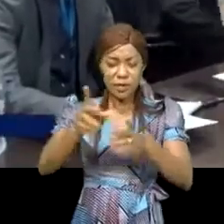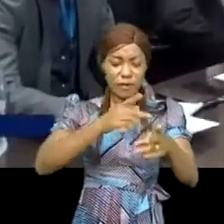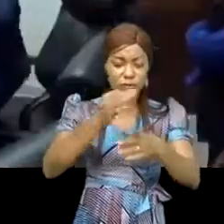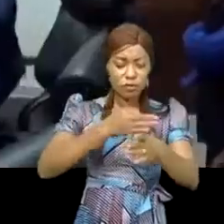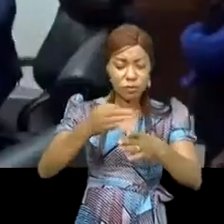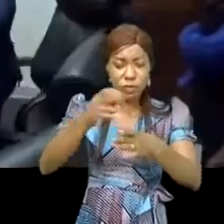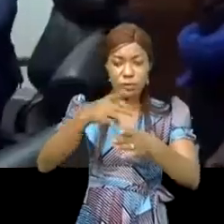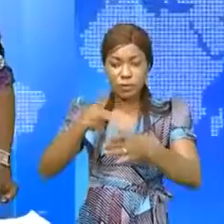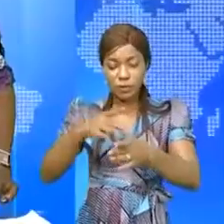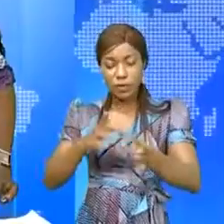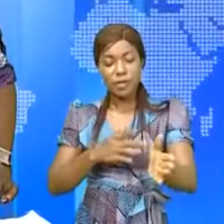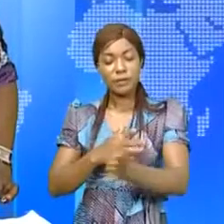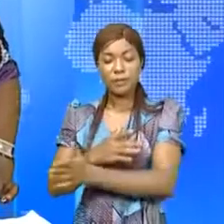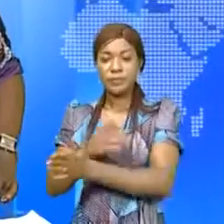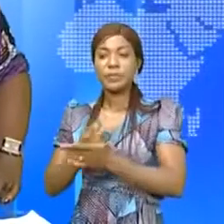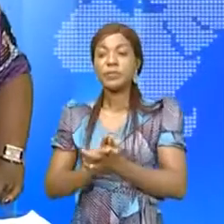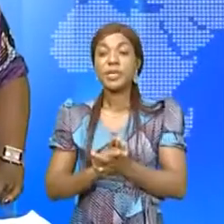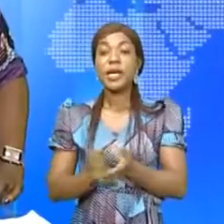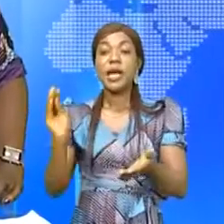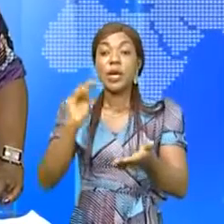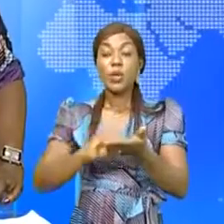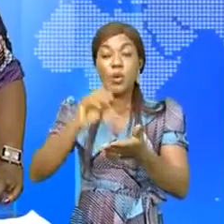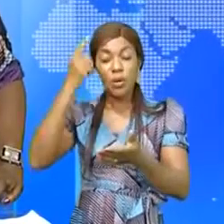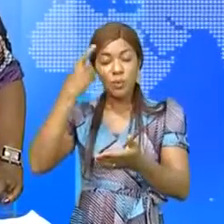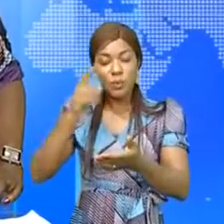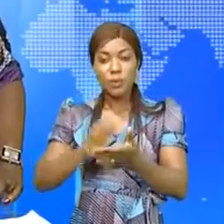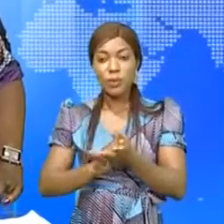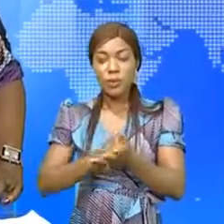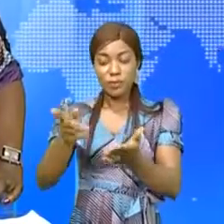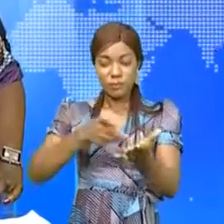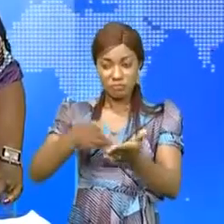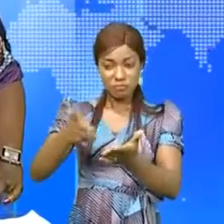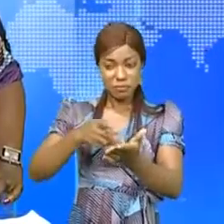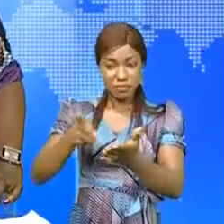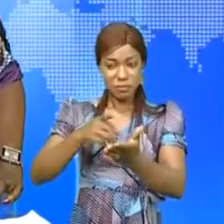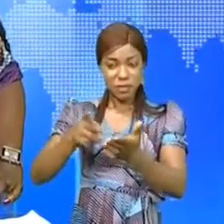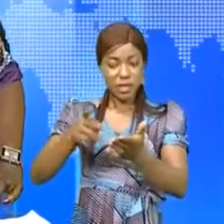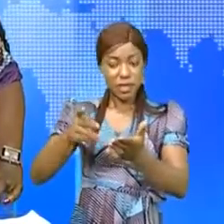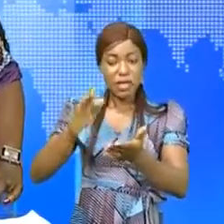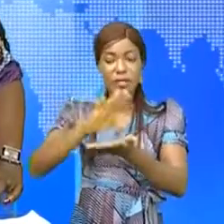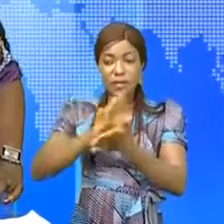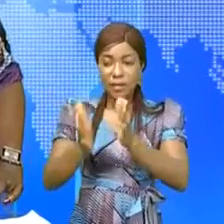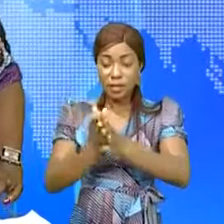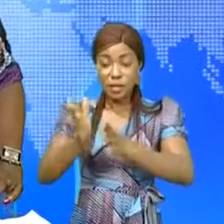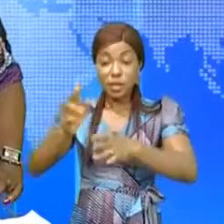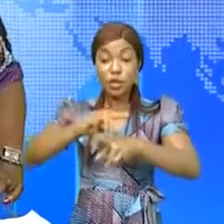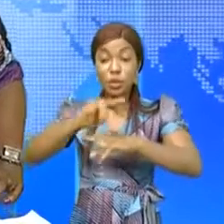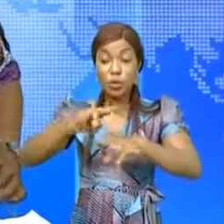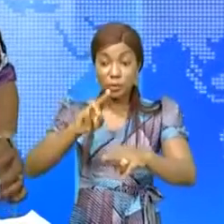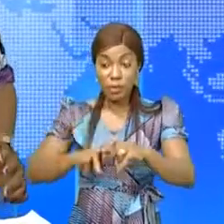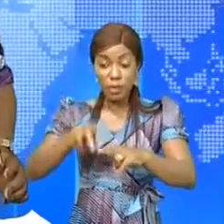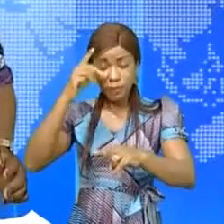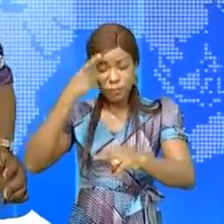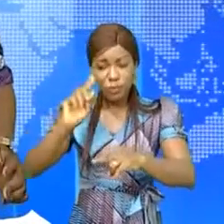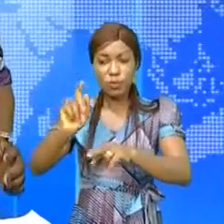professionnelle. Et puis, pour régulariser la paie des enseignants des territoires à accès difficile, il